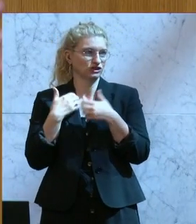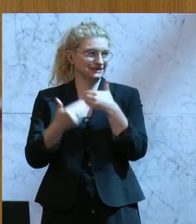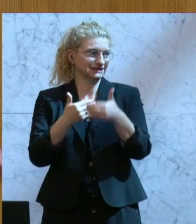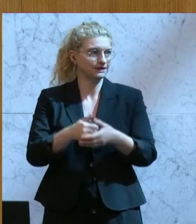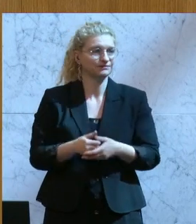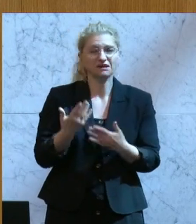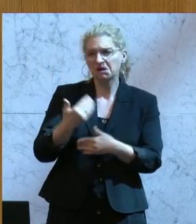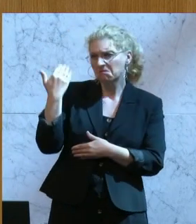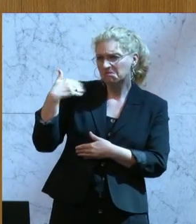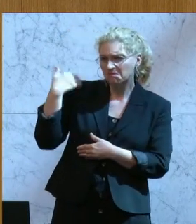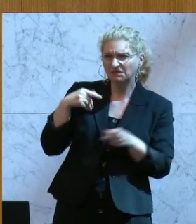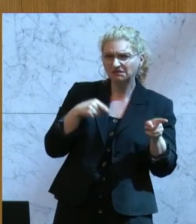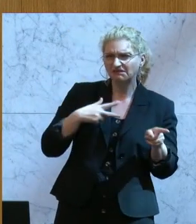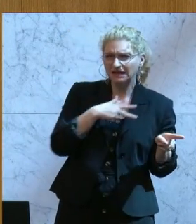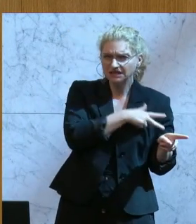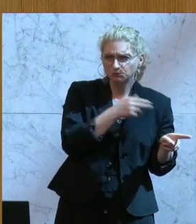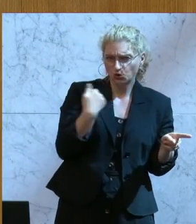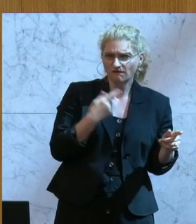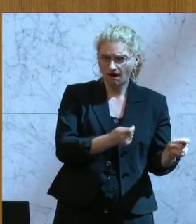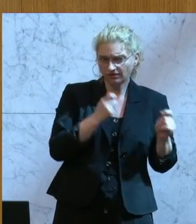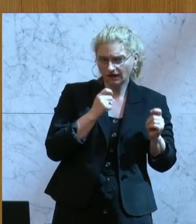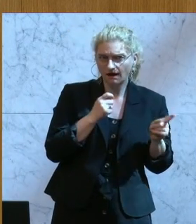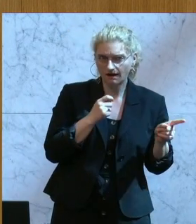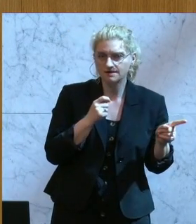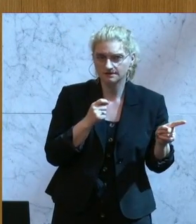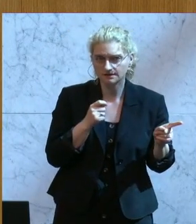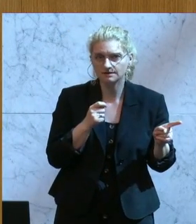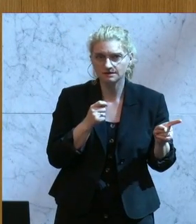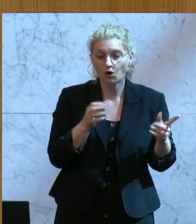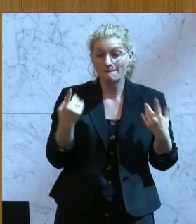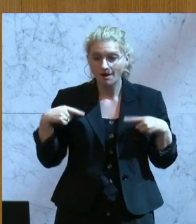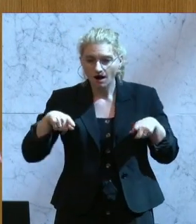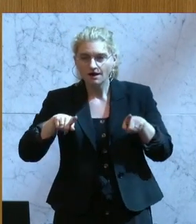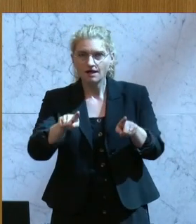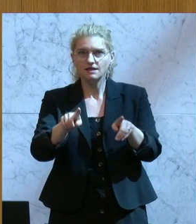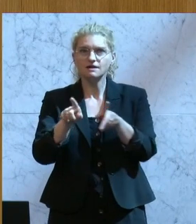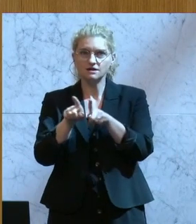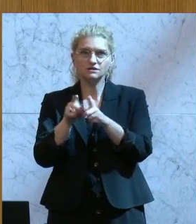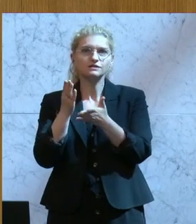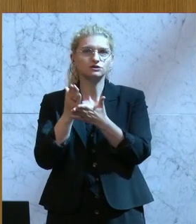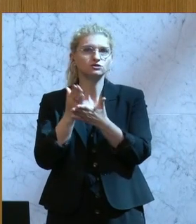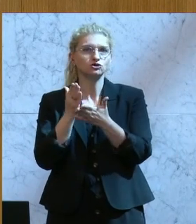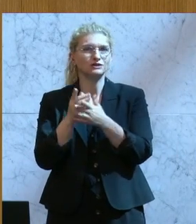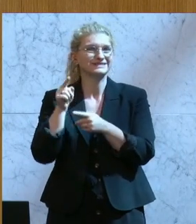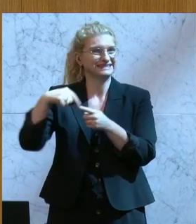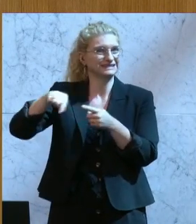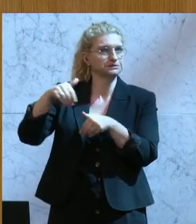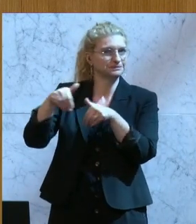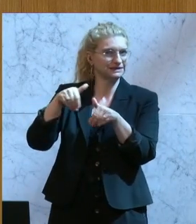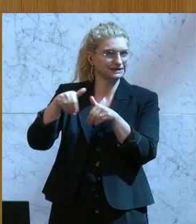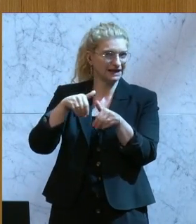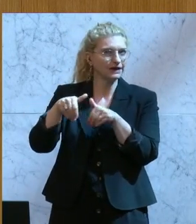Zeit hier vonseiten der SPÖ einen Antrag gegeben. Und parallel dazu hat es bereits im Ministerium